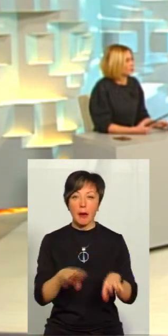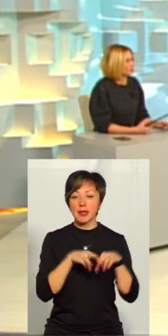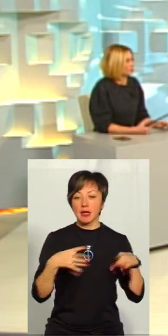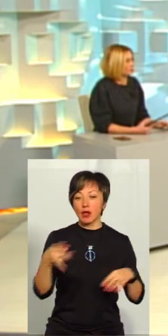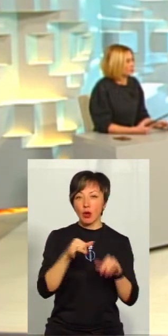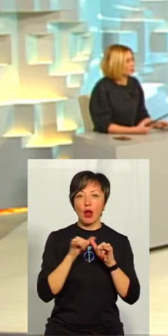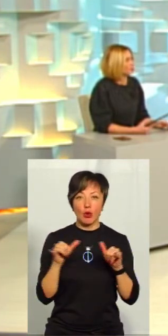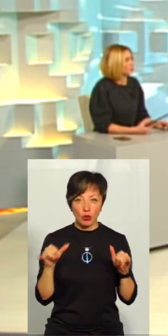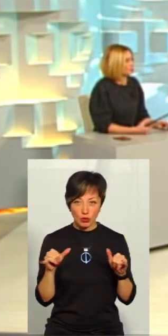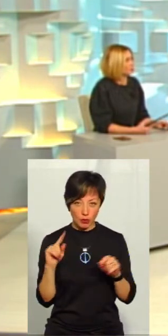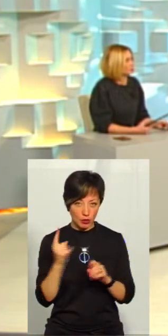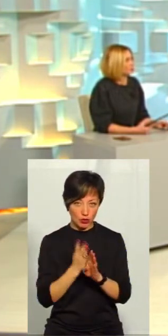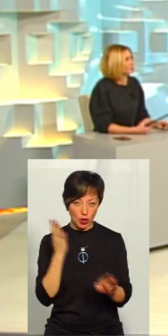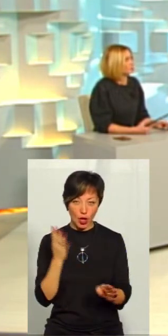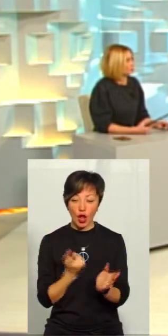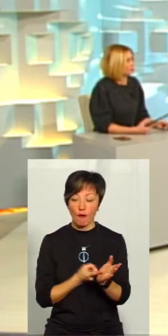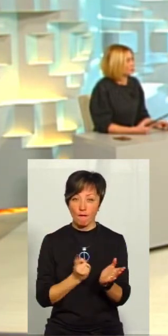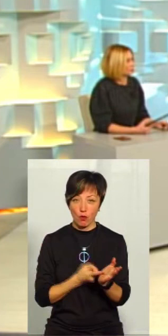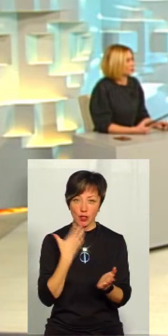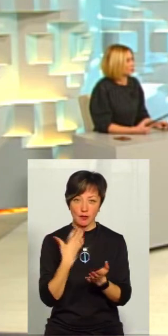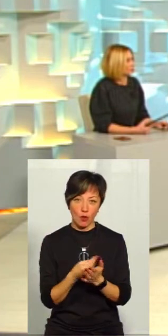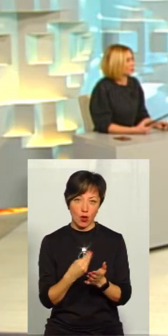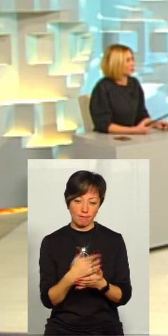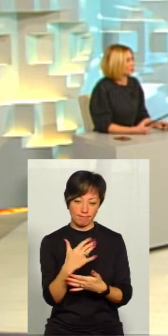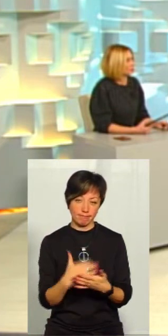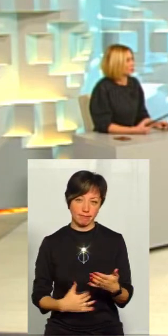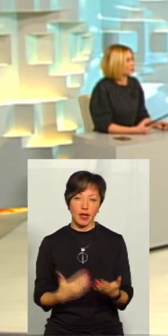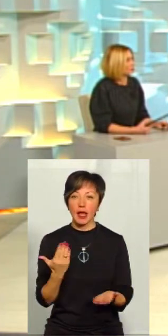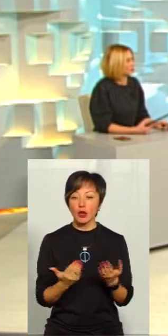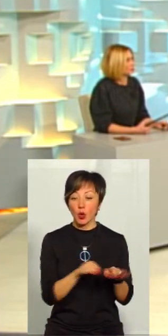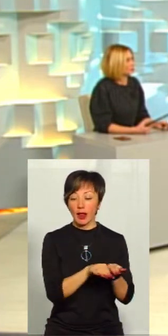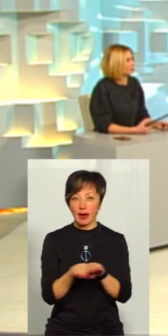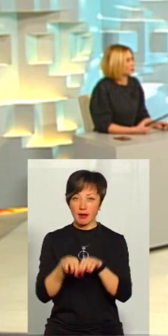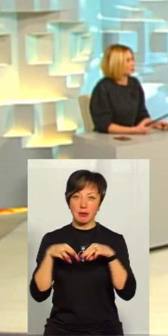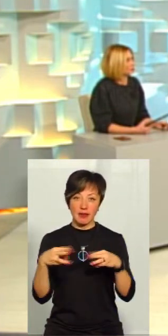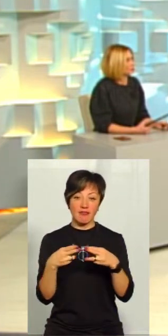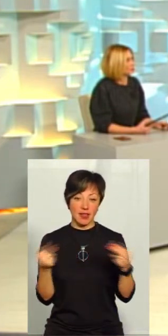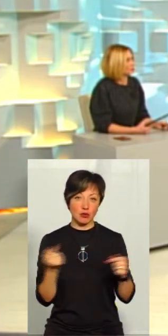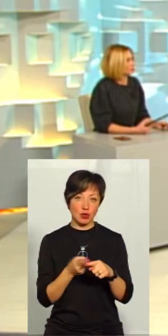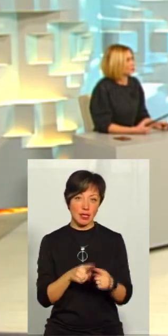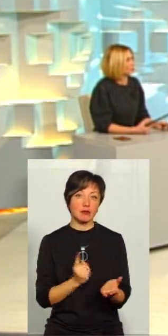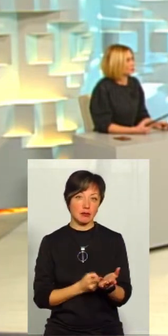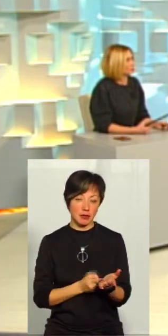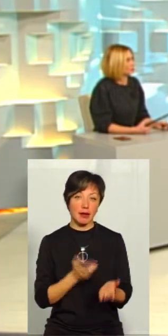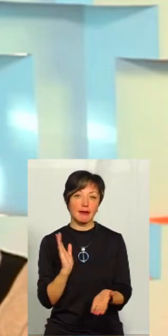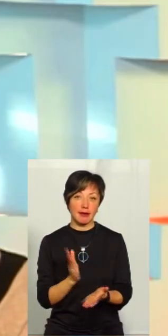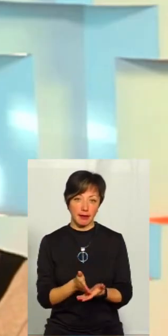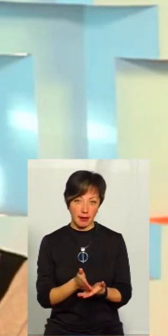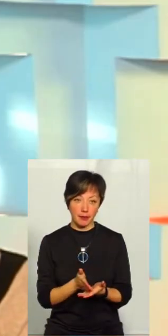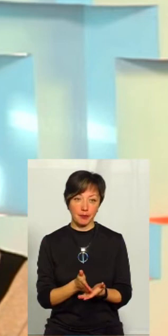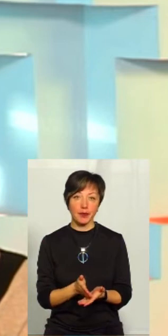Міністерство оригінального розвитку, в першу чергу, доводячи свої аргументи. І якщо на рівні Міністерства визнають, що ці аргументи є